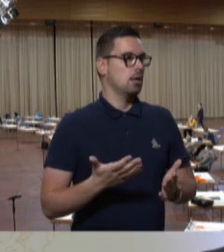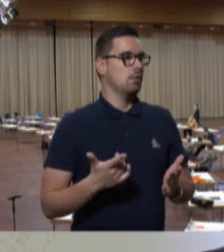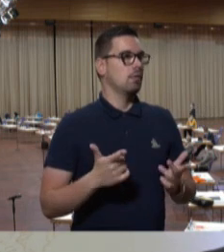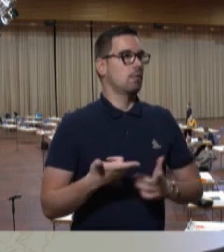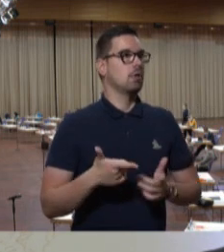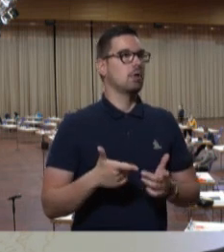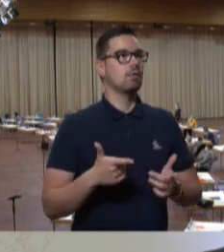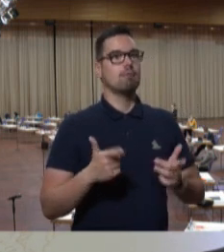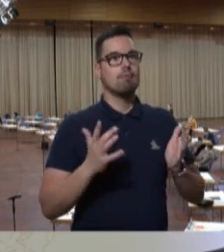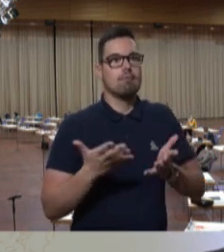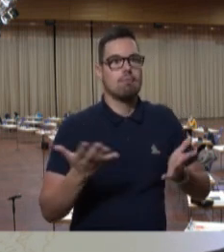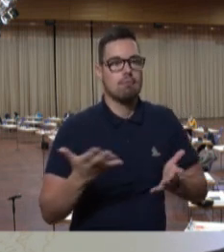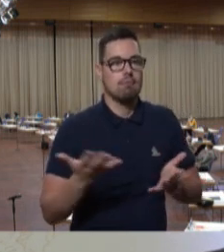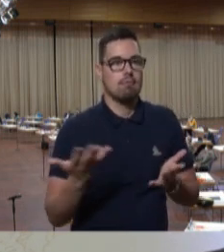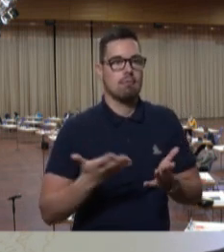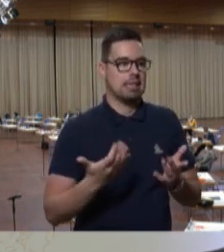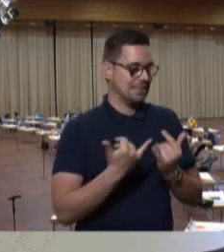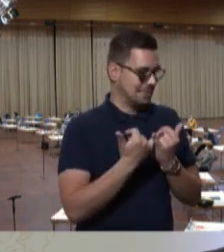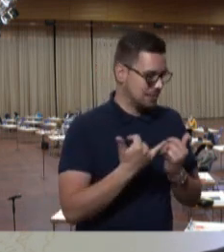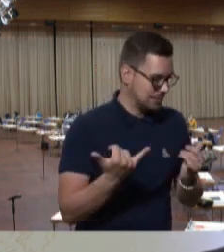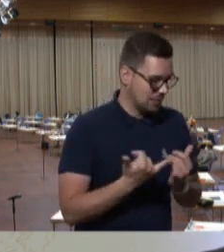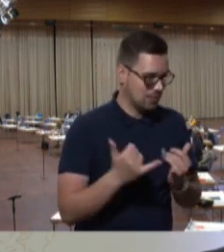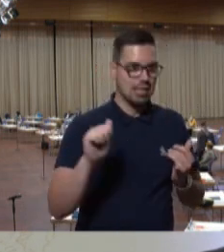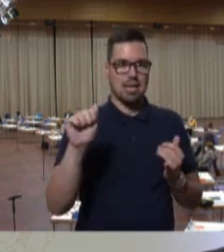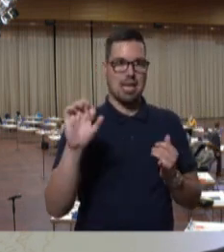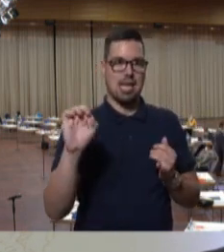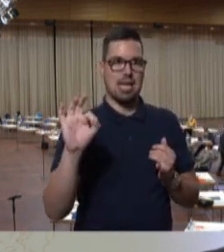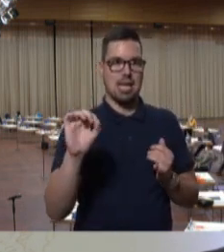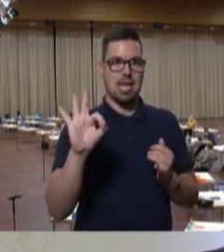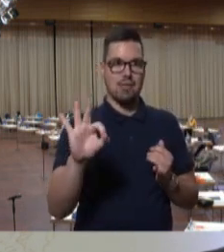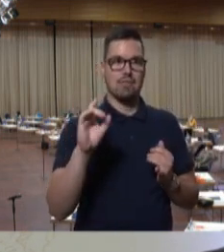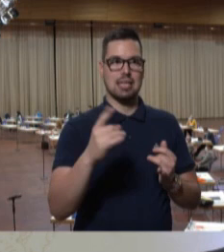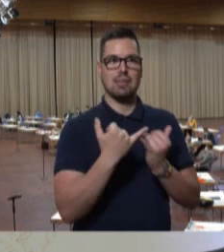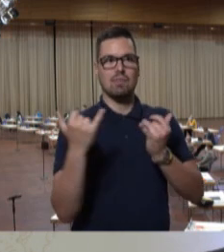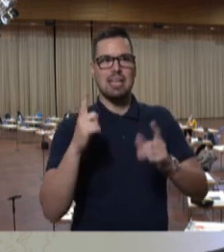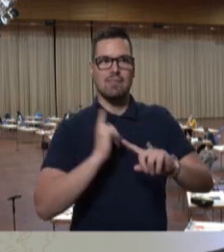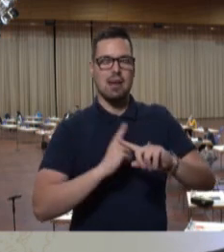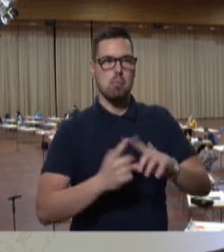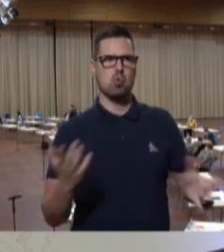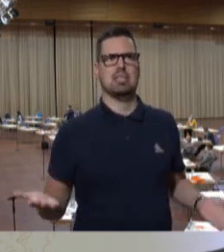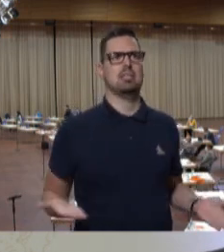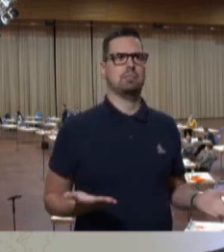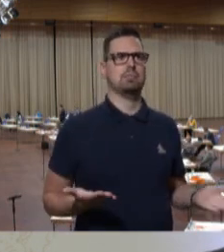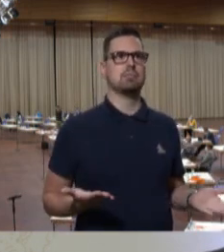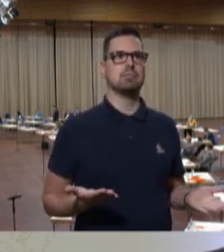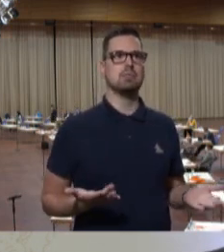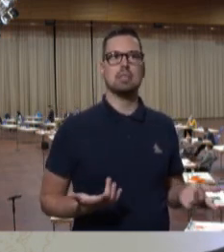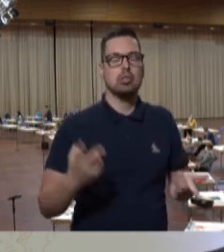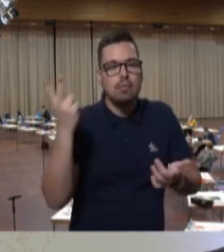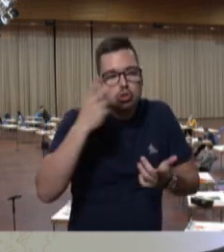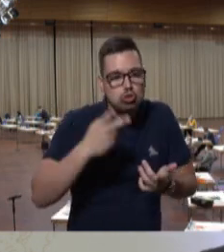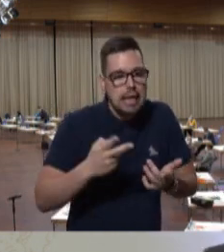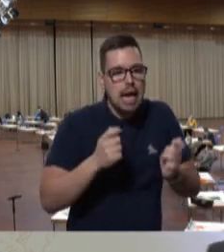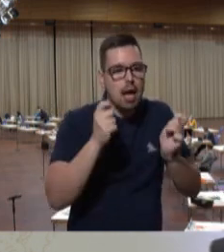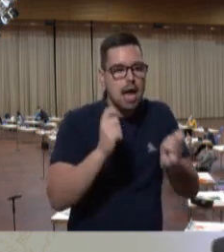geschlechtergerecht? Was genau soll denn da im Antrag der AfD verboten werden? Nach dem, was Sie heute hier ausgeführt haben, ist mir das noch weniger klar